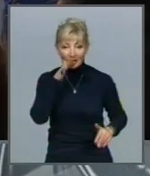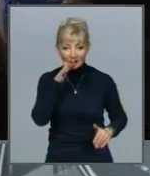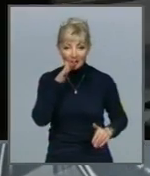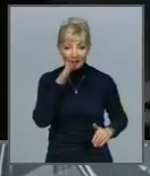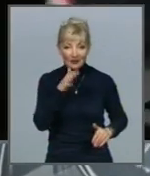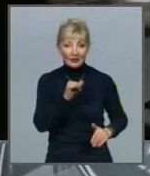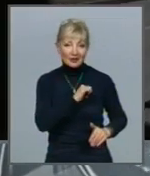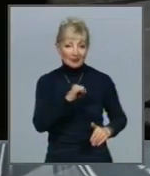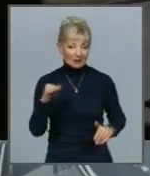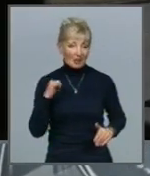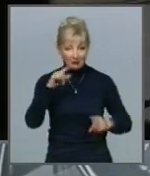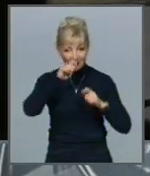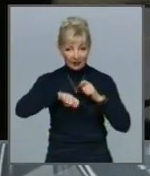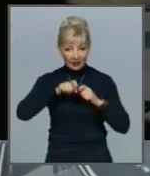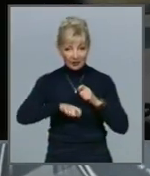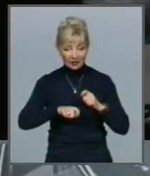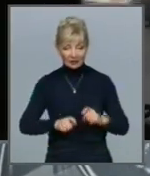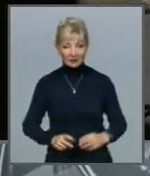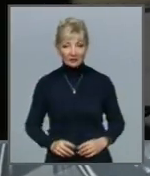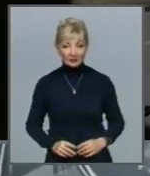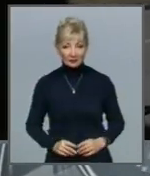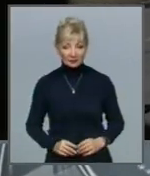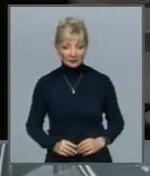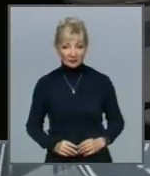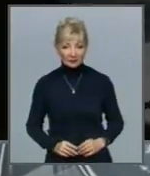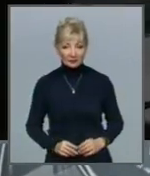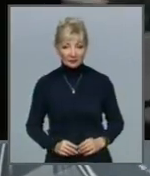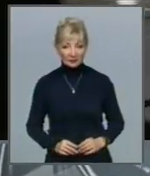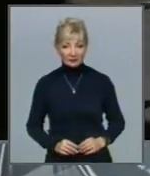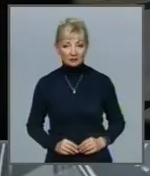Леся Копелюк та Сергій Перець, Харківське ізвісті